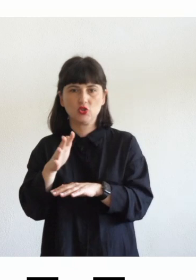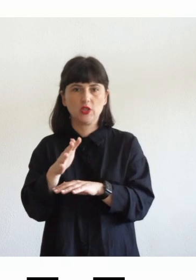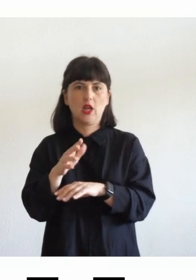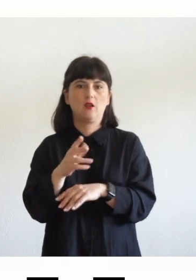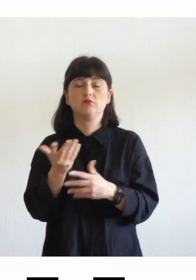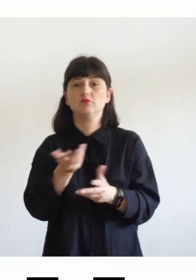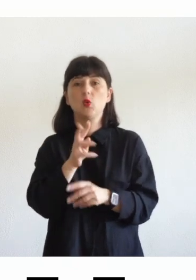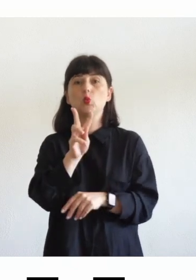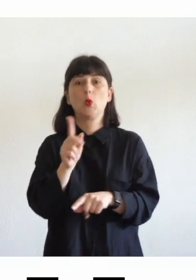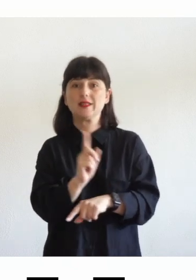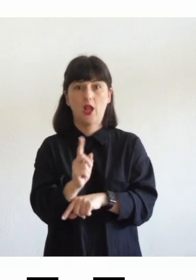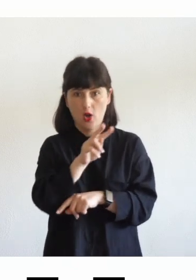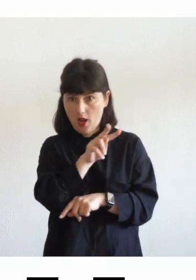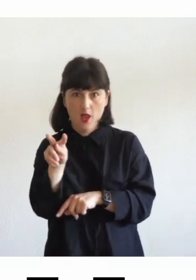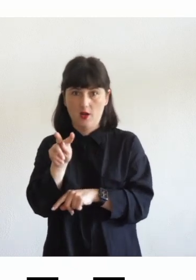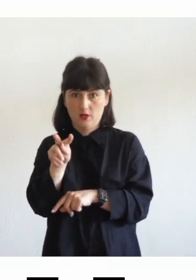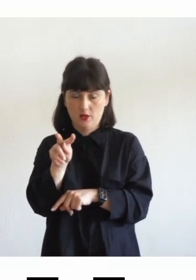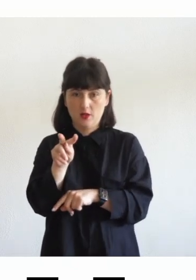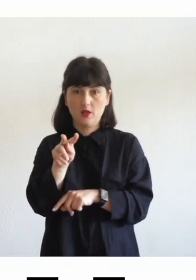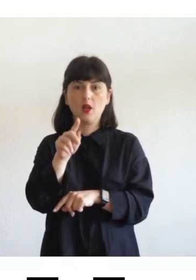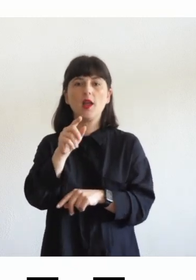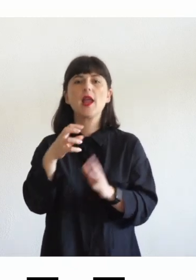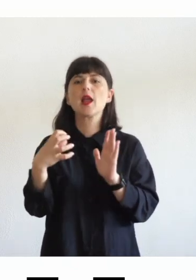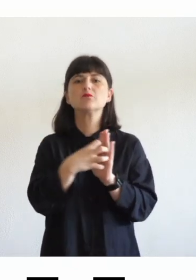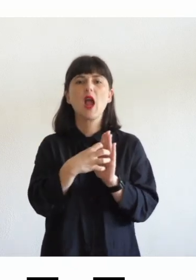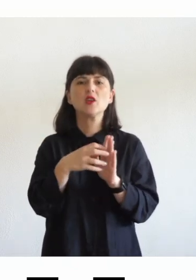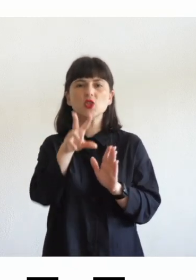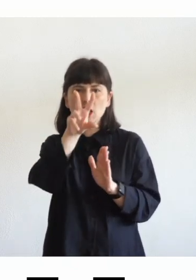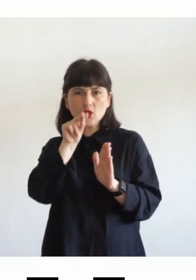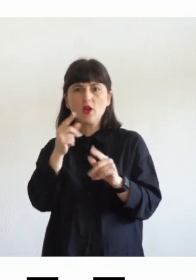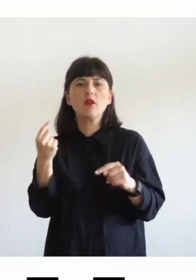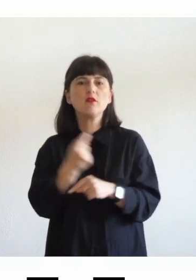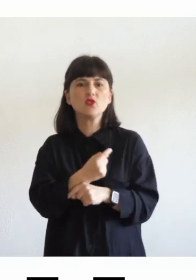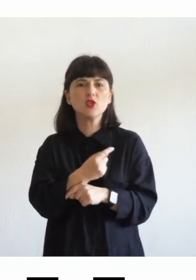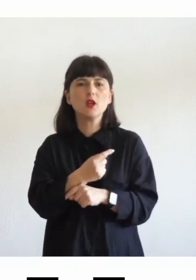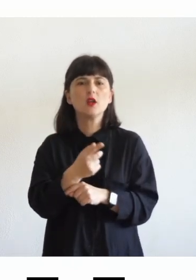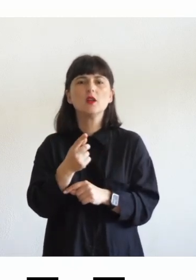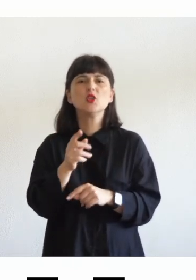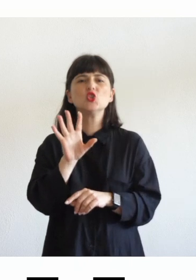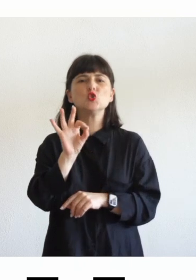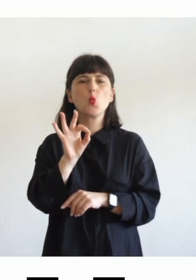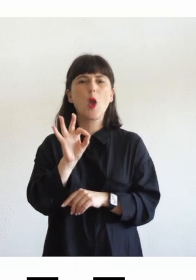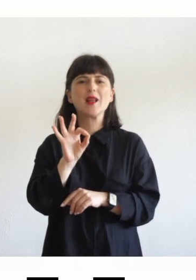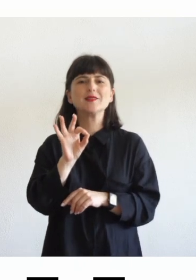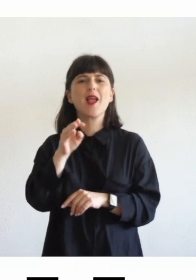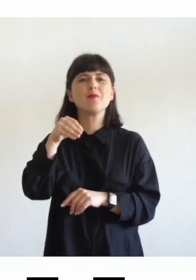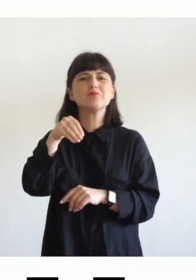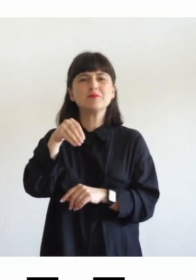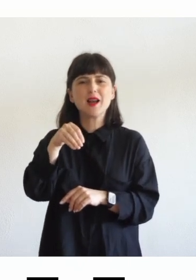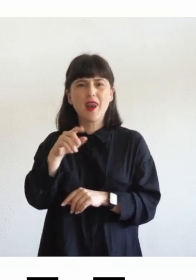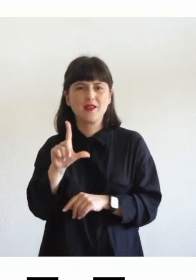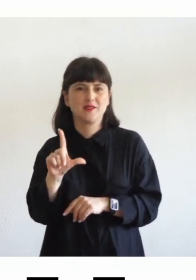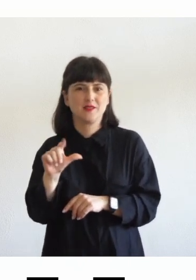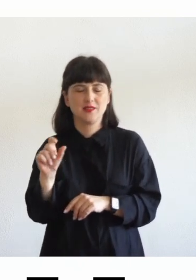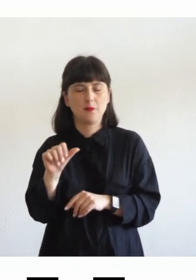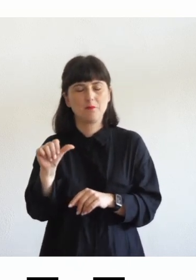secondi il riconoscimento dell'immagine invece viaggia ad una velocità di 50 millisecondi voi capite quanto può